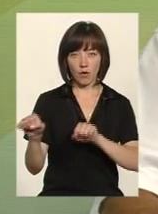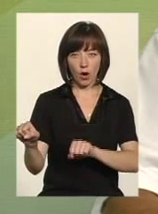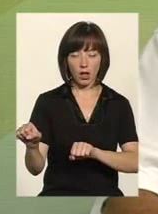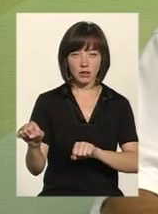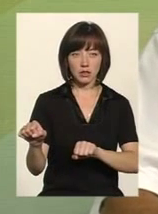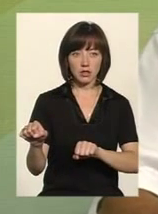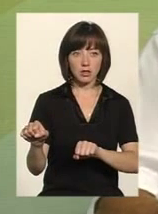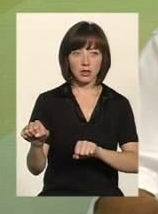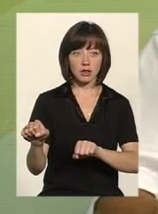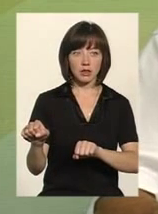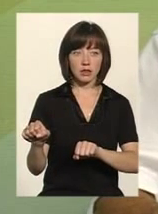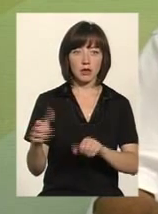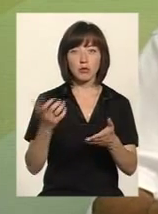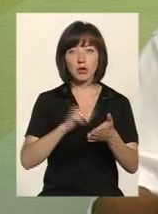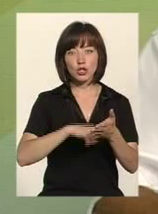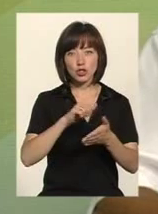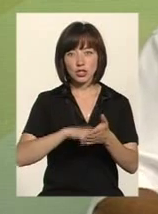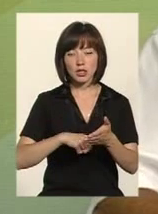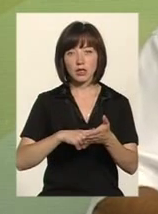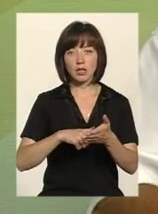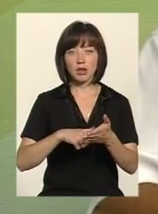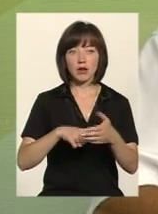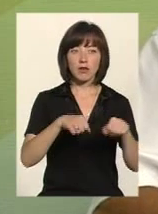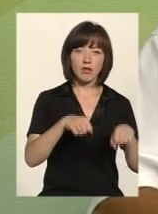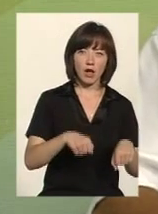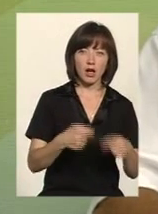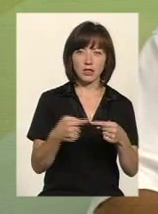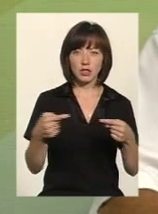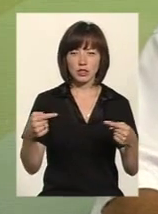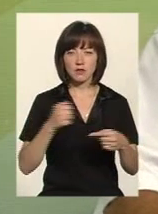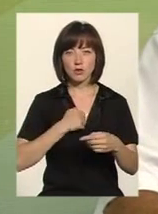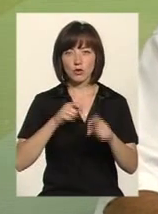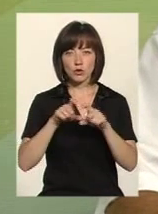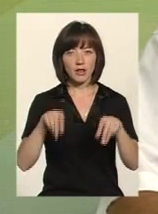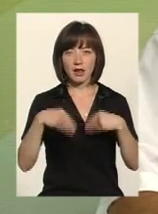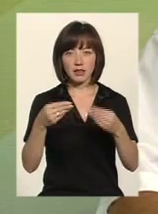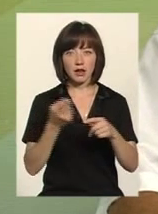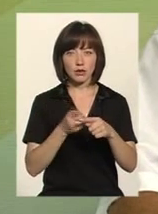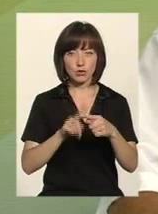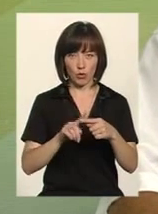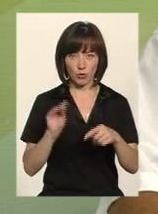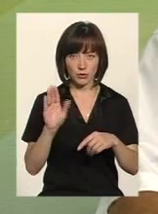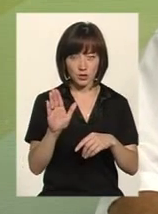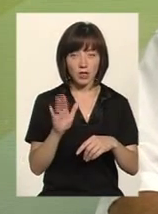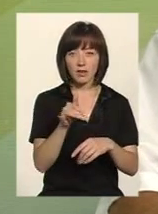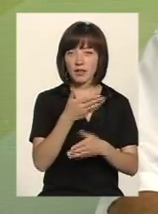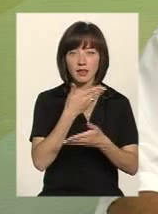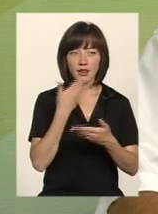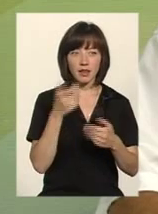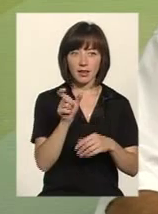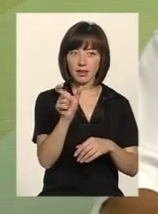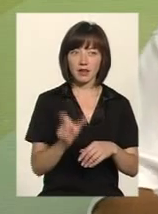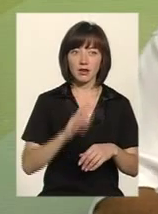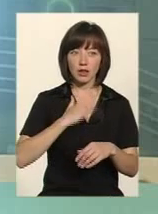суді, через те, що він через якісь причини влада, інші військові структури не надали йому цього статусу, то він не є клієнтом